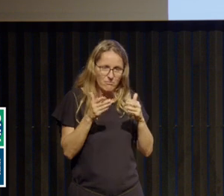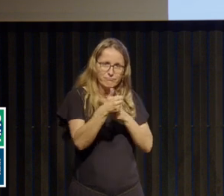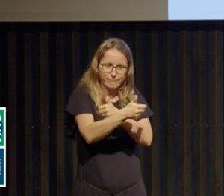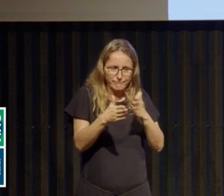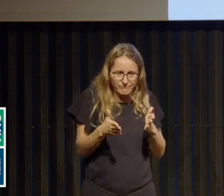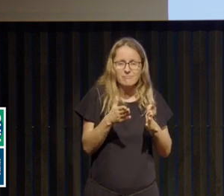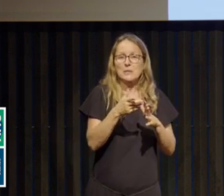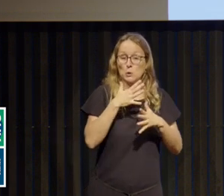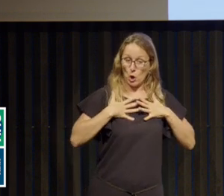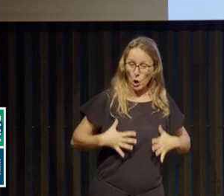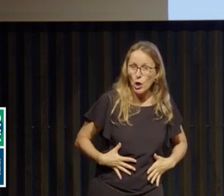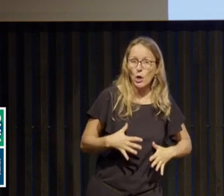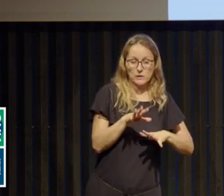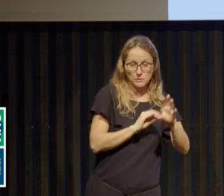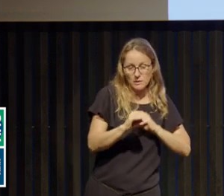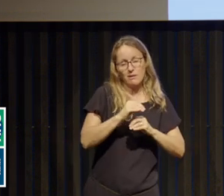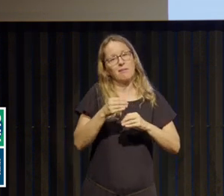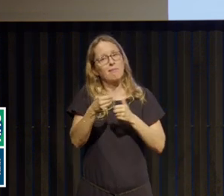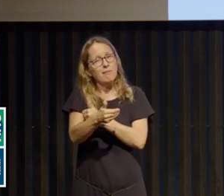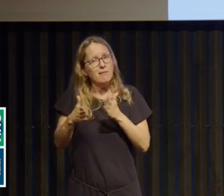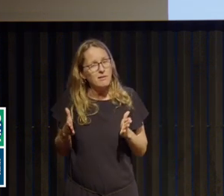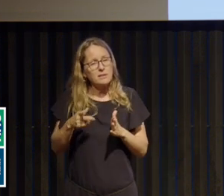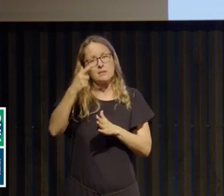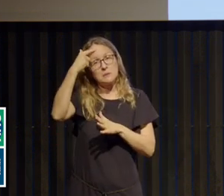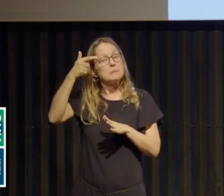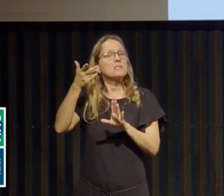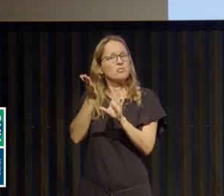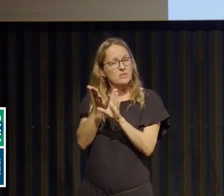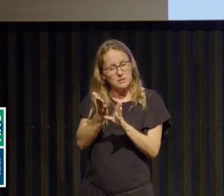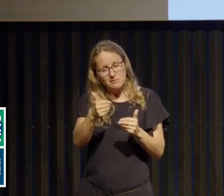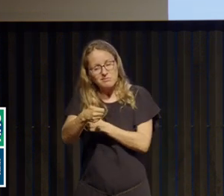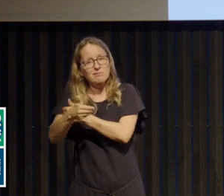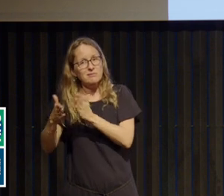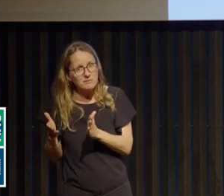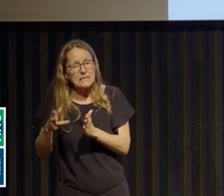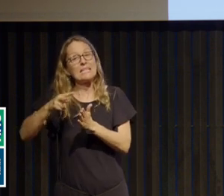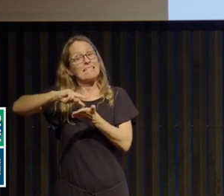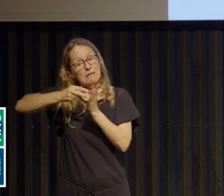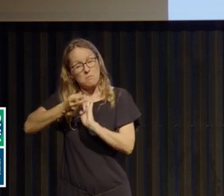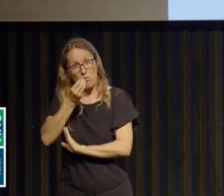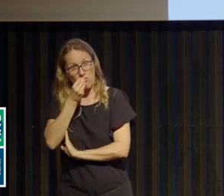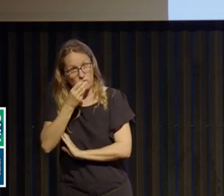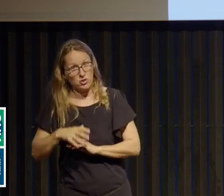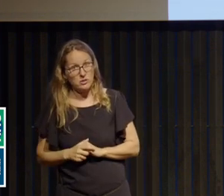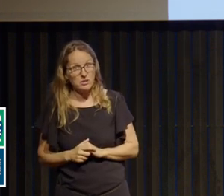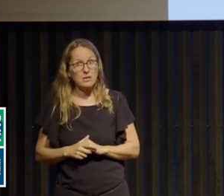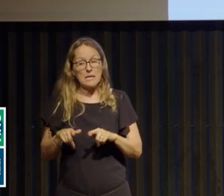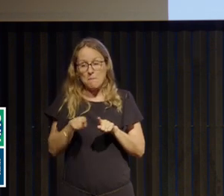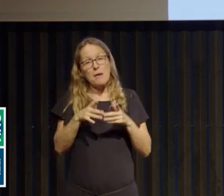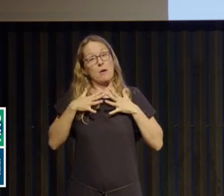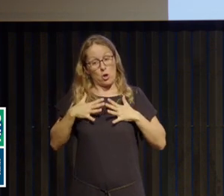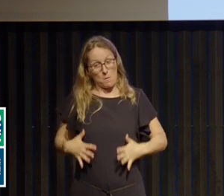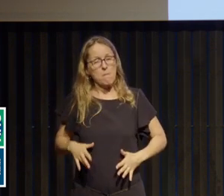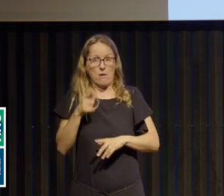le champ psychique, diététique, corporel. Et là, je pense au rôle des psychosomaticiens qui